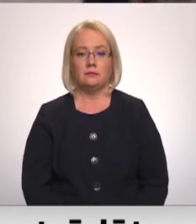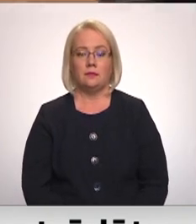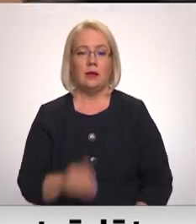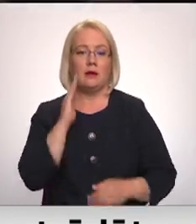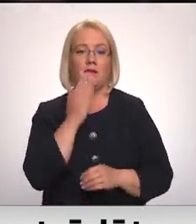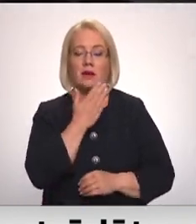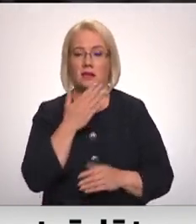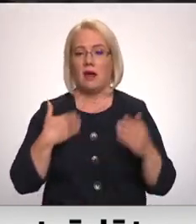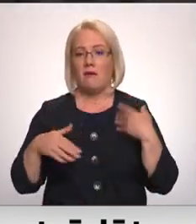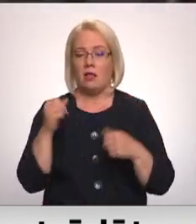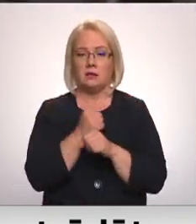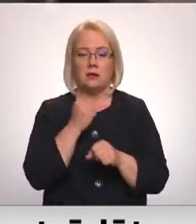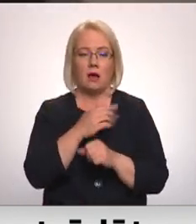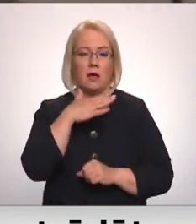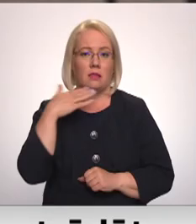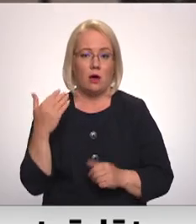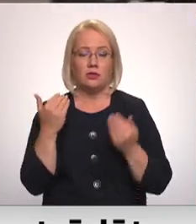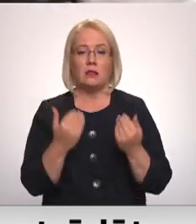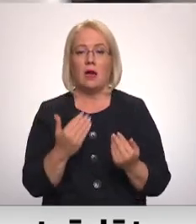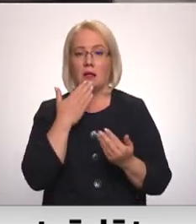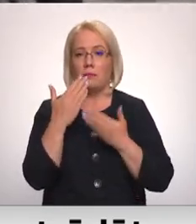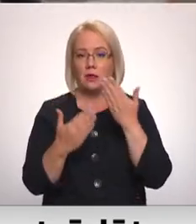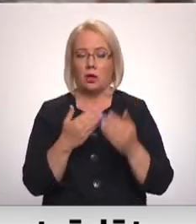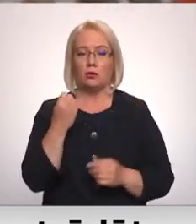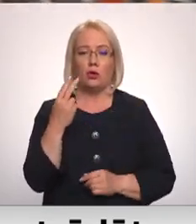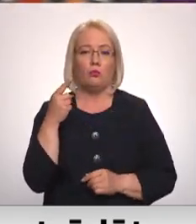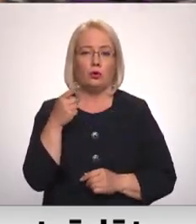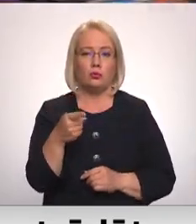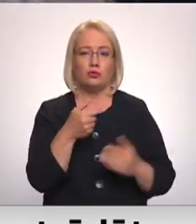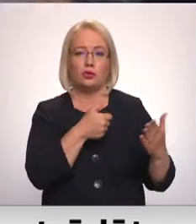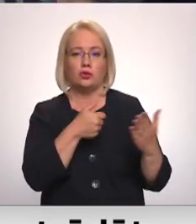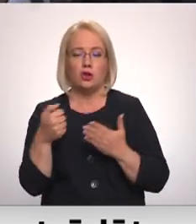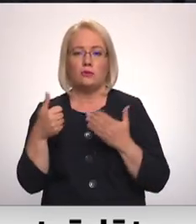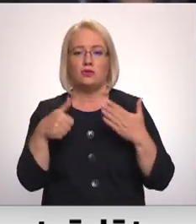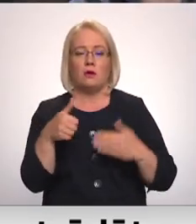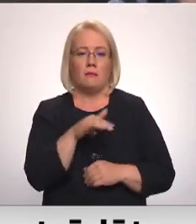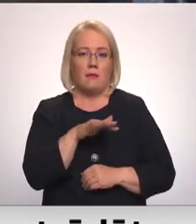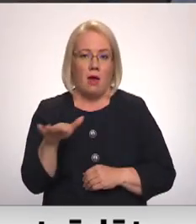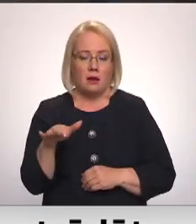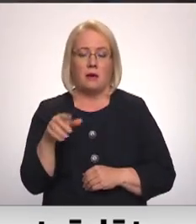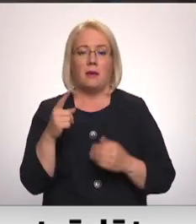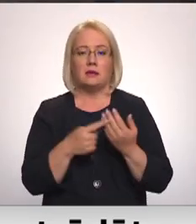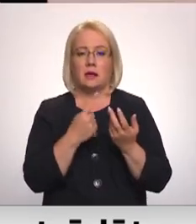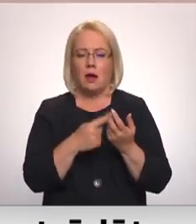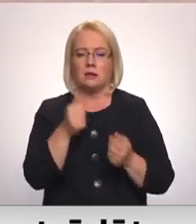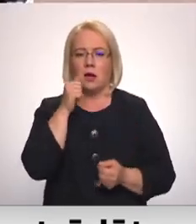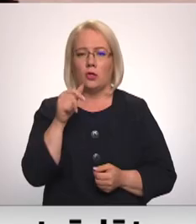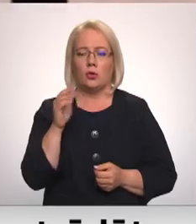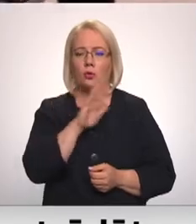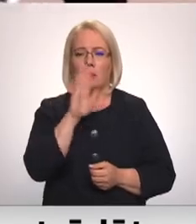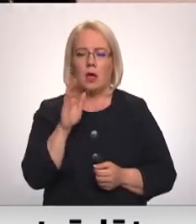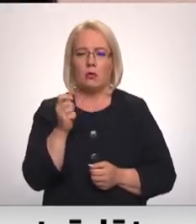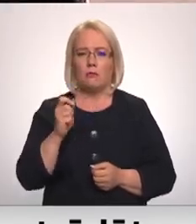Vasarā vēlas strādāt daudzi. Pašlaik pieteikušies 12 tūkstoši 660 bērni. Taču skaidrs katru dienu aug, saka